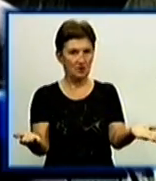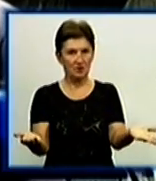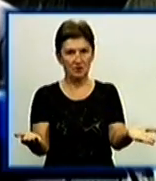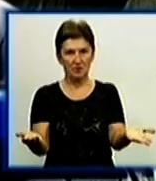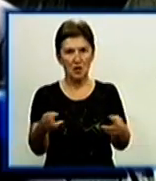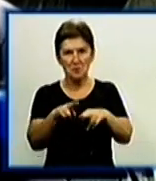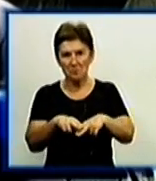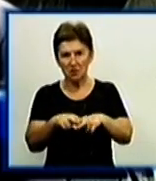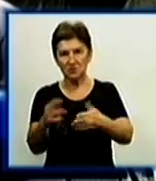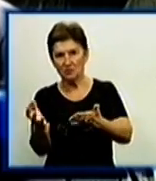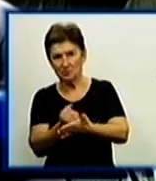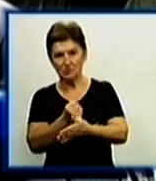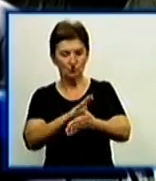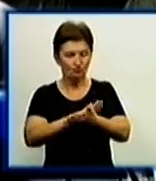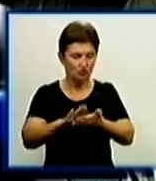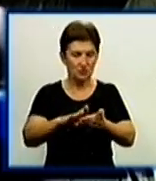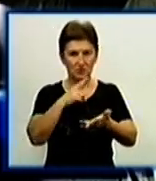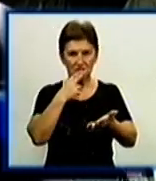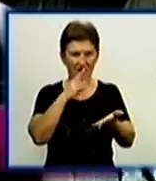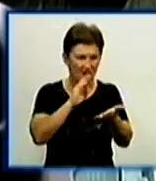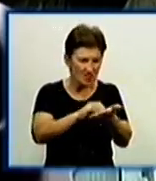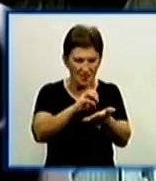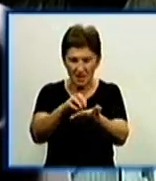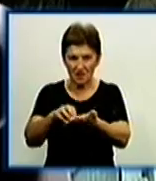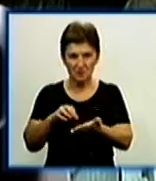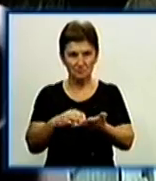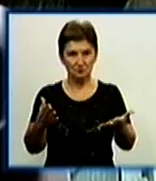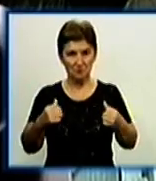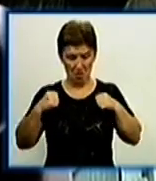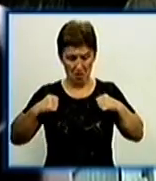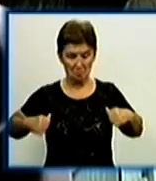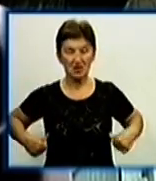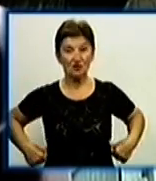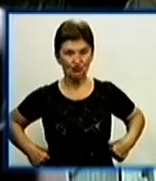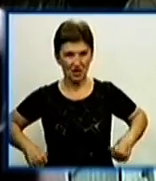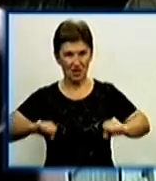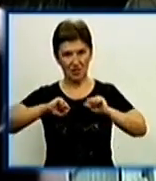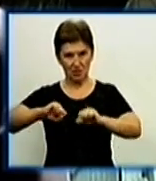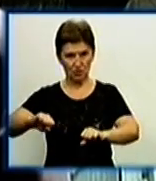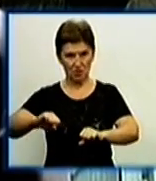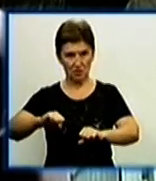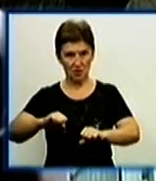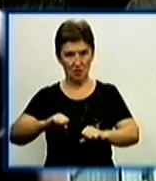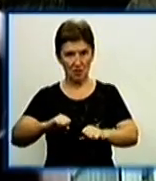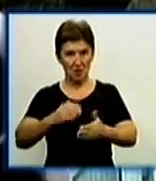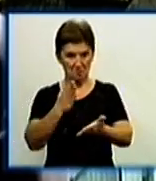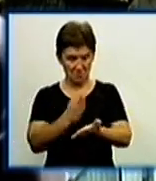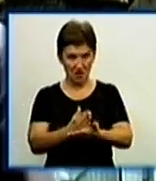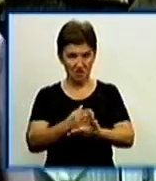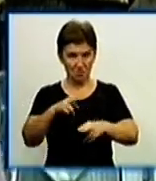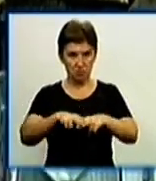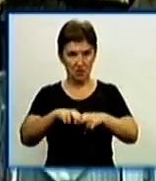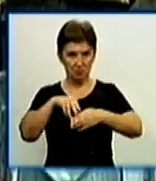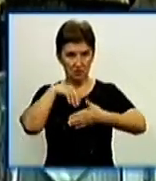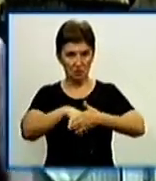Паспорт знайшли, чистий, ні плями, нічого. Як це так? Бронжилет і паспорт знайшли, а тіло влетіло кудись. Ну тут щось,